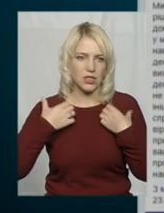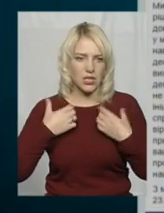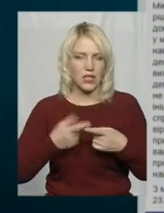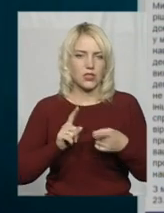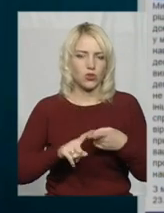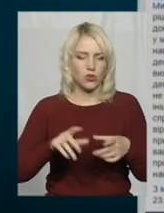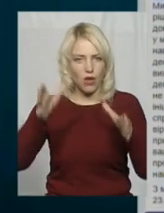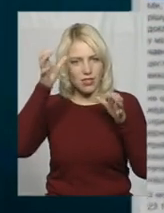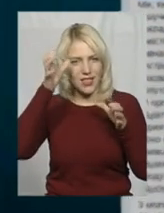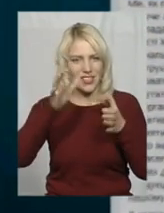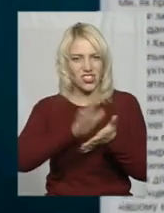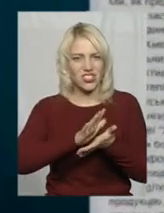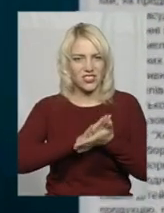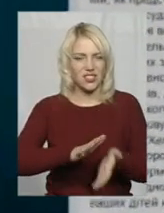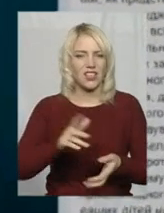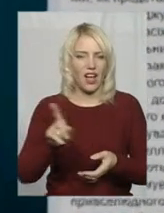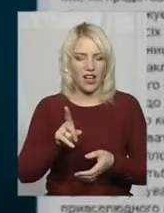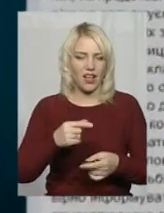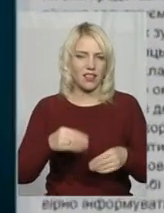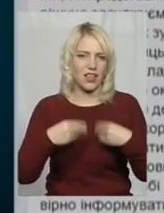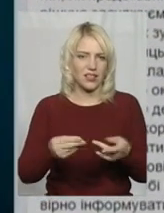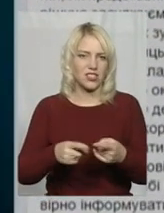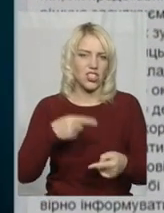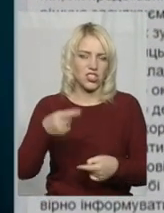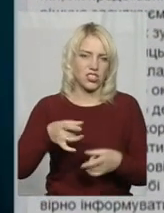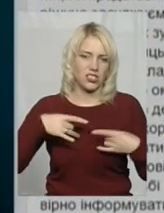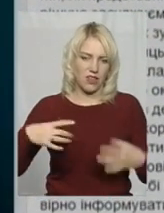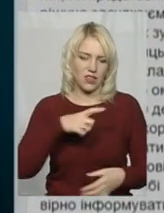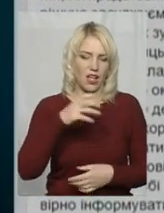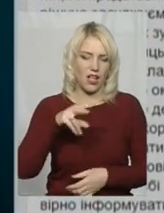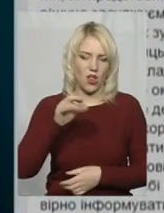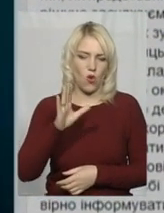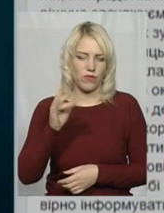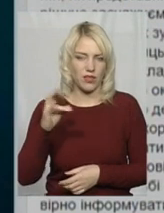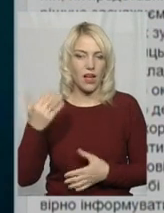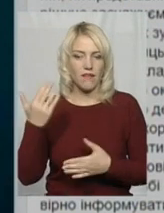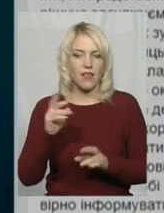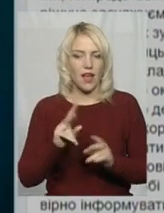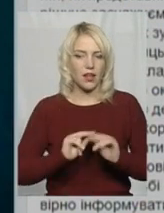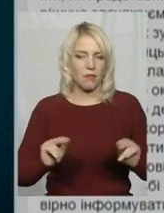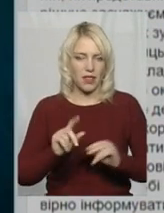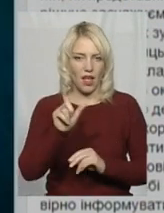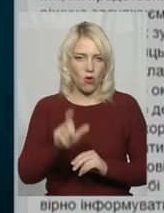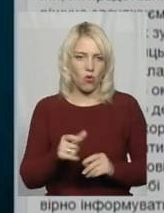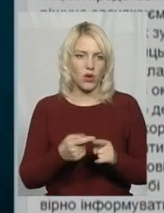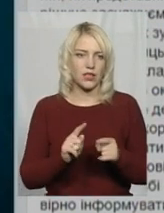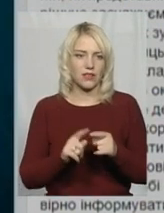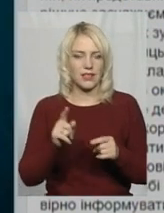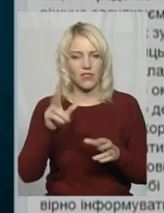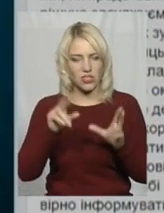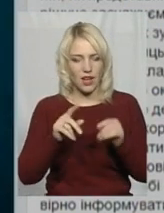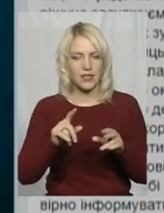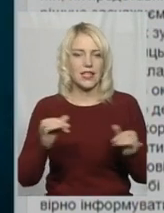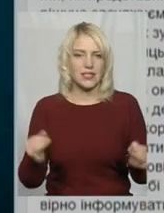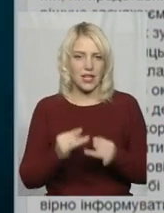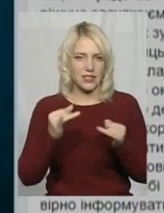нечисті, яка несеться через Хеллоуін. Ви, педагог, вважаєте, запропоновані заходи зацікавлять учнівську